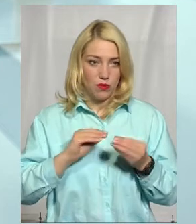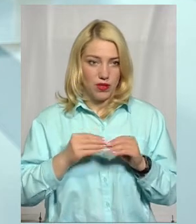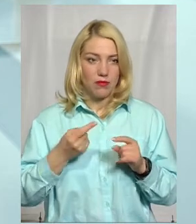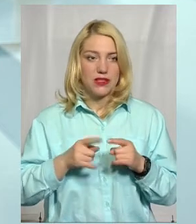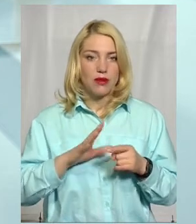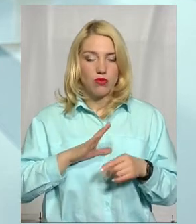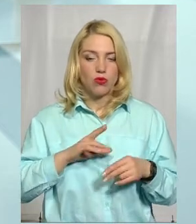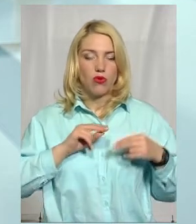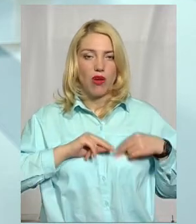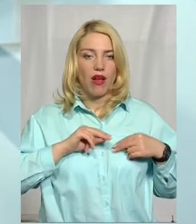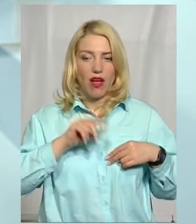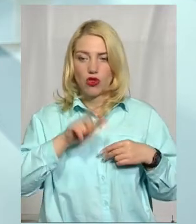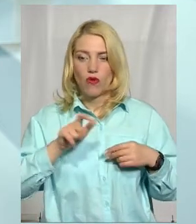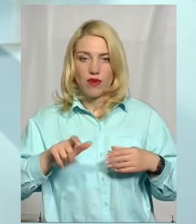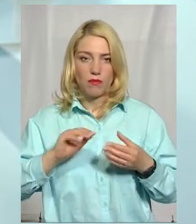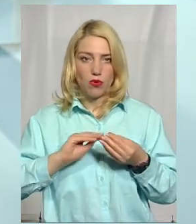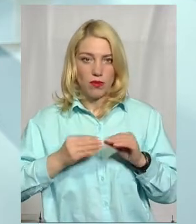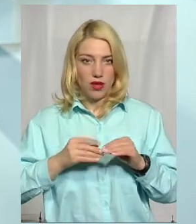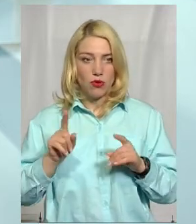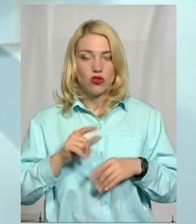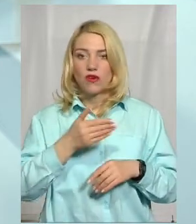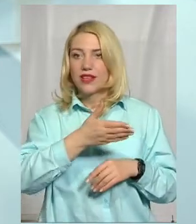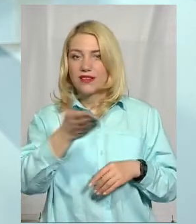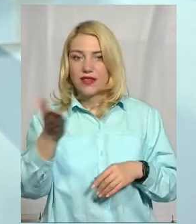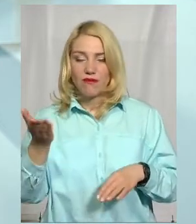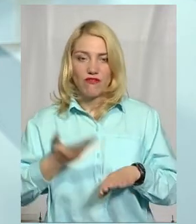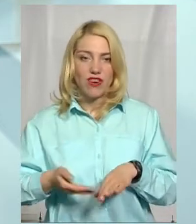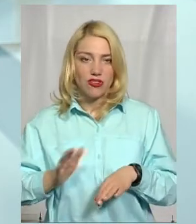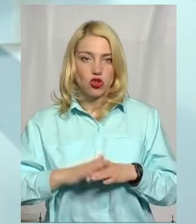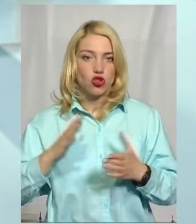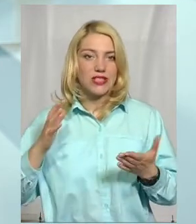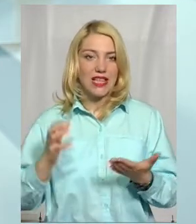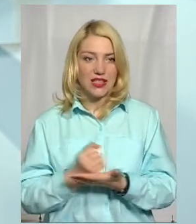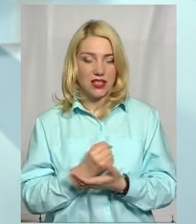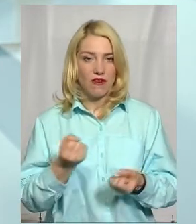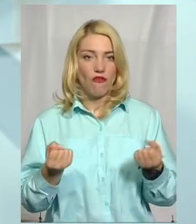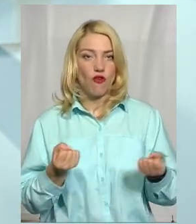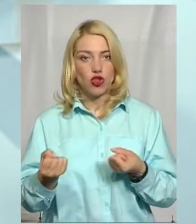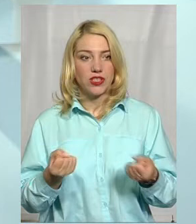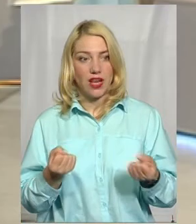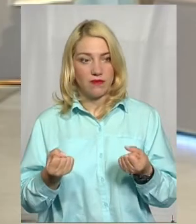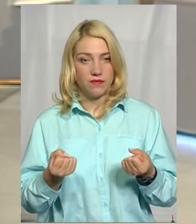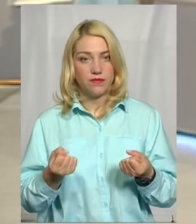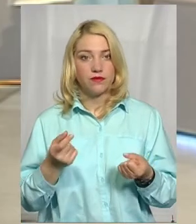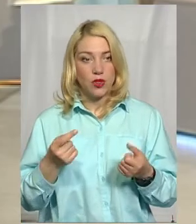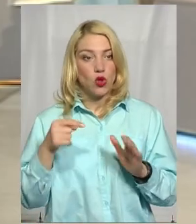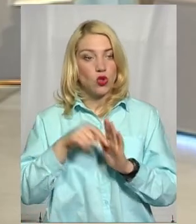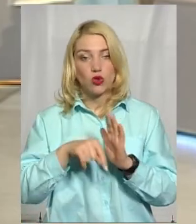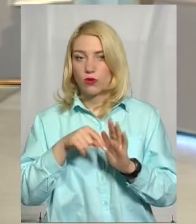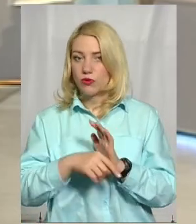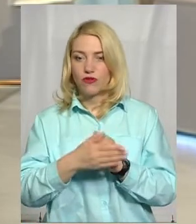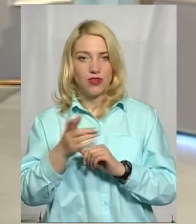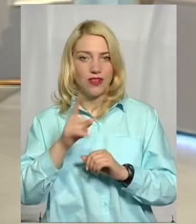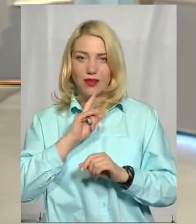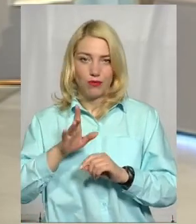була кадрова проблема, що їм важко знайти водія. Тобто, вони не